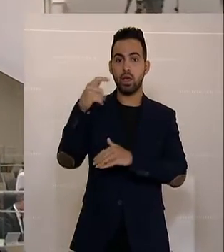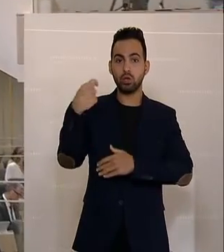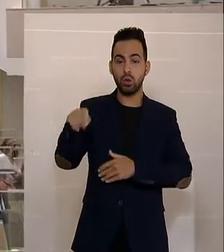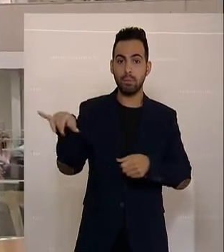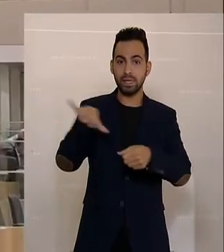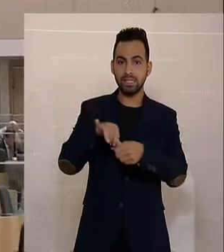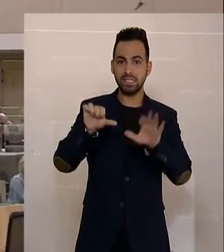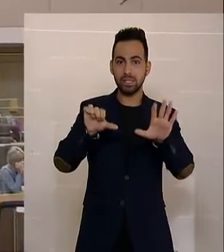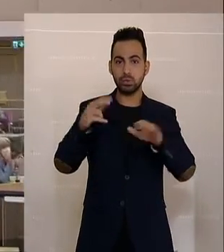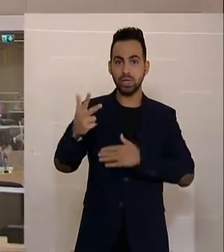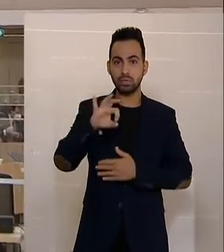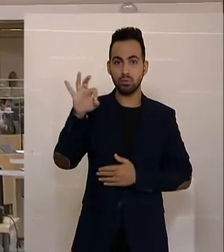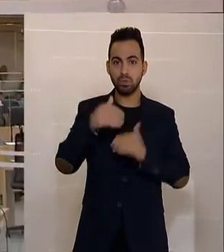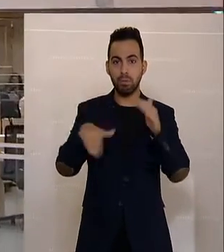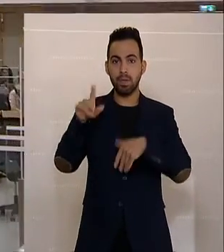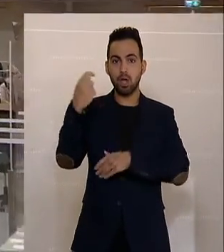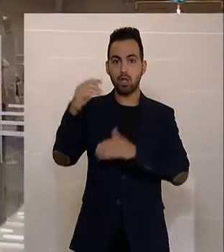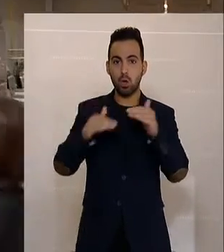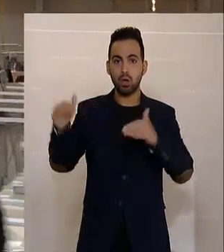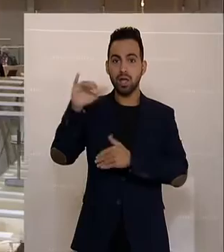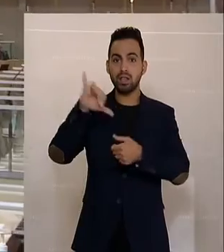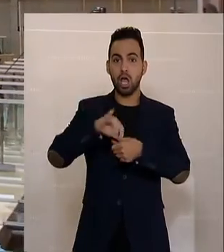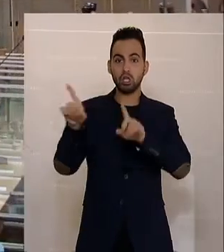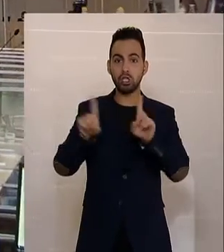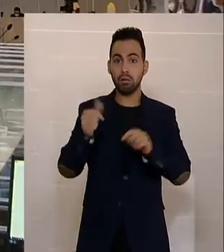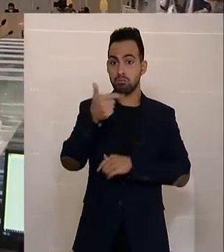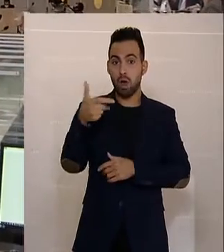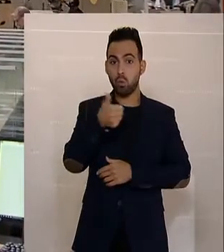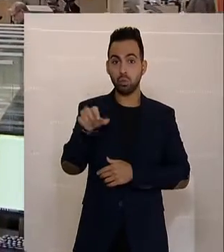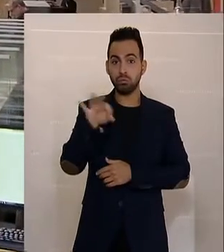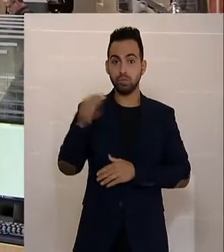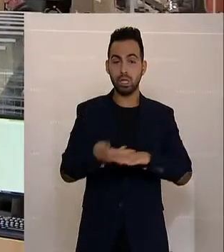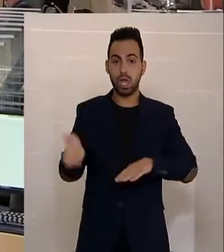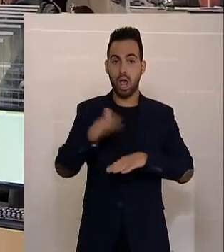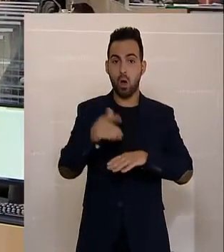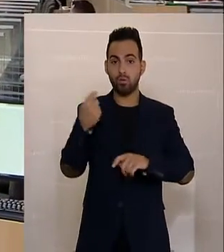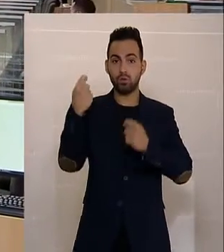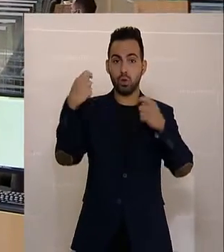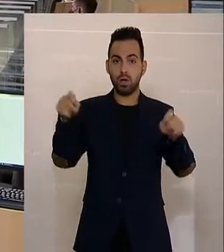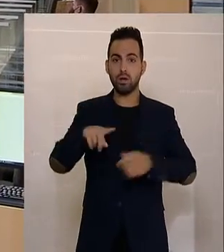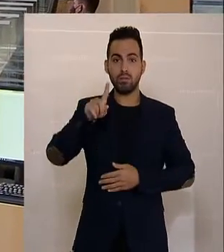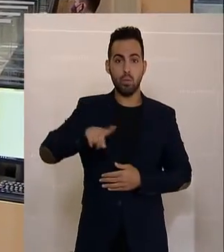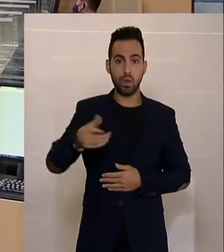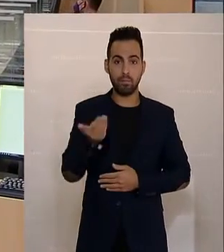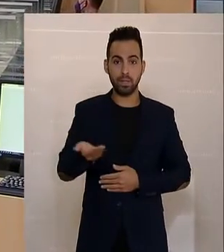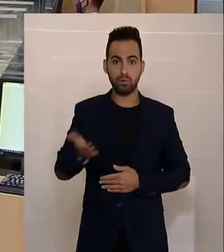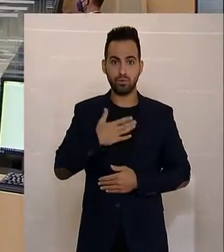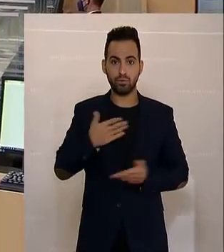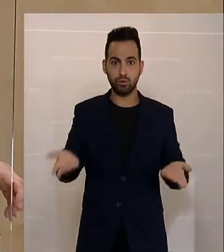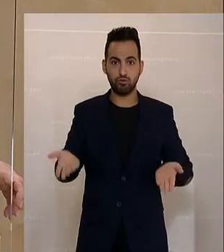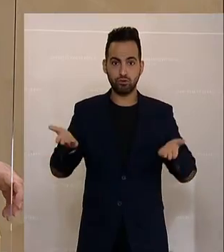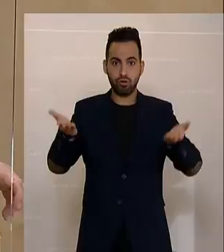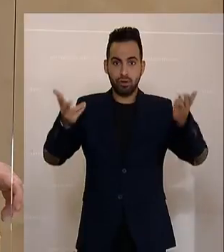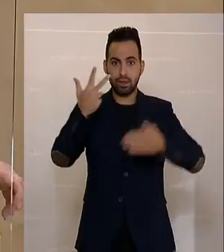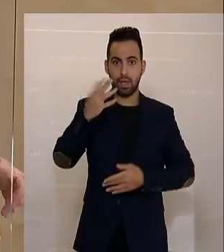wird um 36 Prozent teurer. An manchen Tankstellen sogar bis zu 100 Prozent teurer. Die monatlichen Mieten steigen sowieso rund um 3